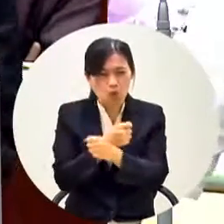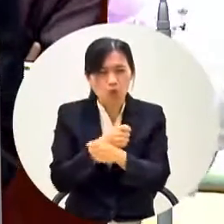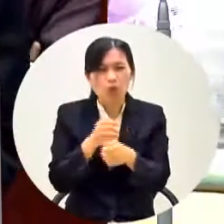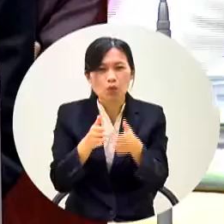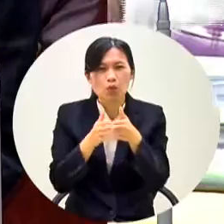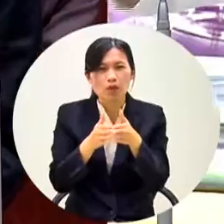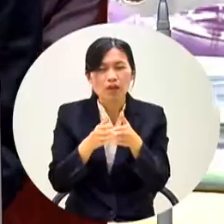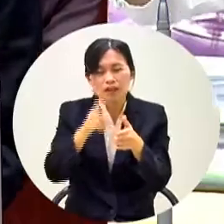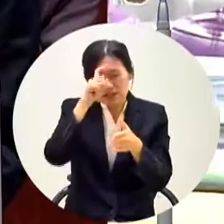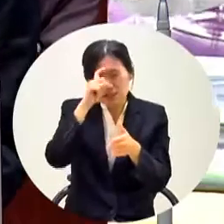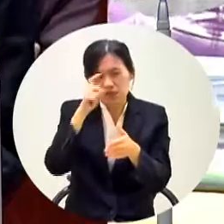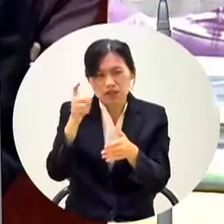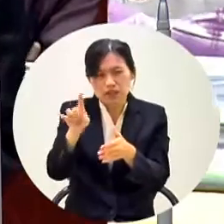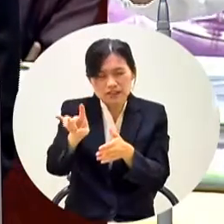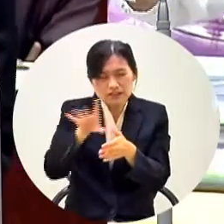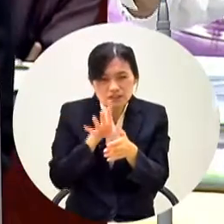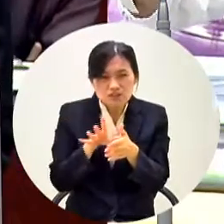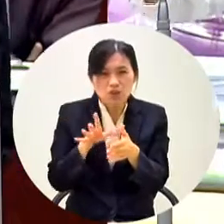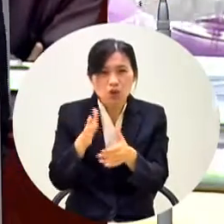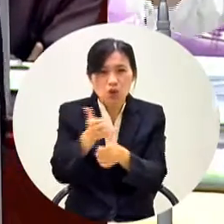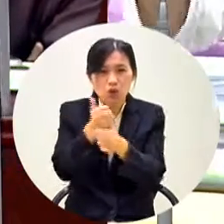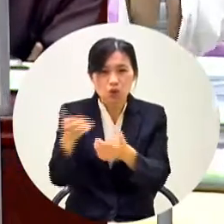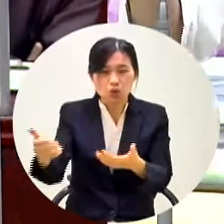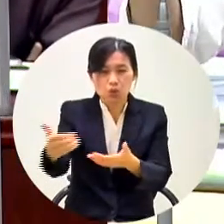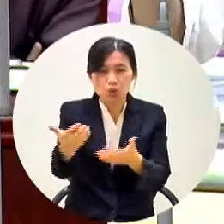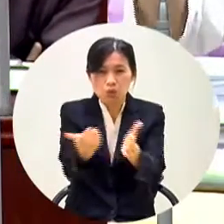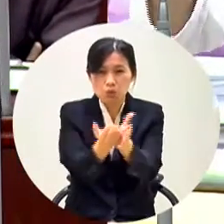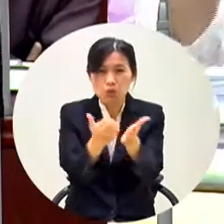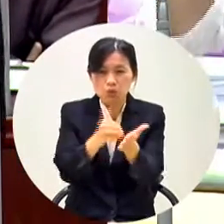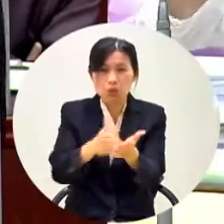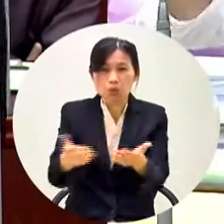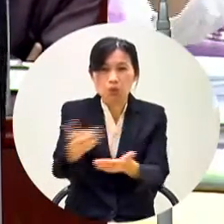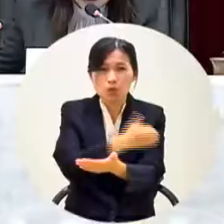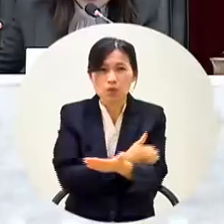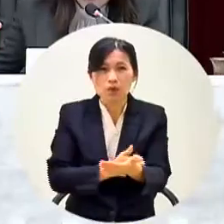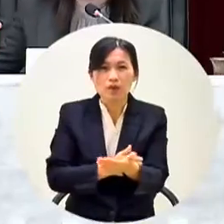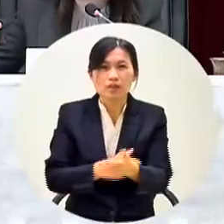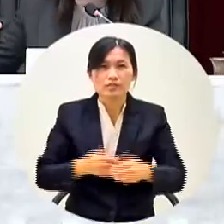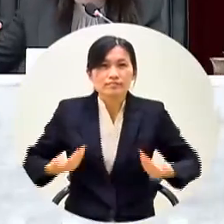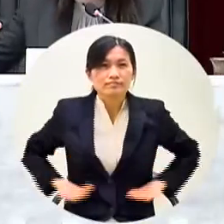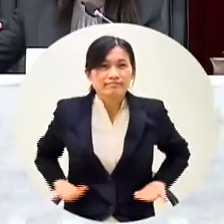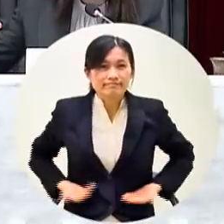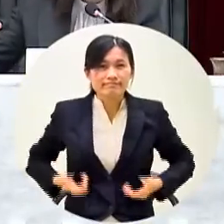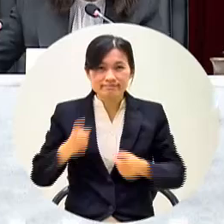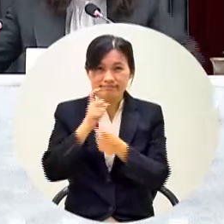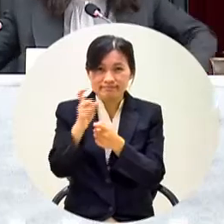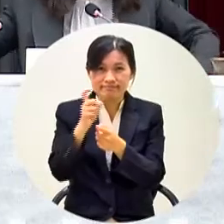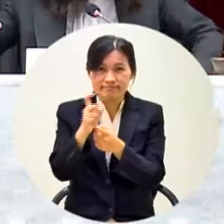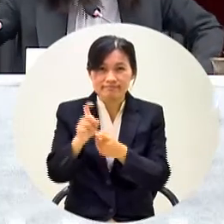這個總預算的編列呢那麼來達到這個目標好 謝謝陳副市長休息十分鐘